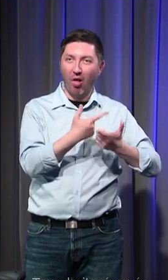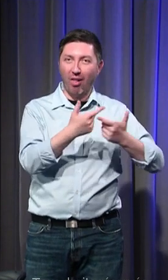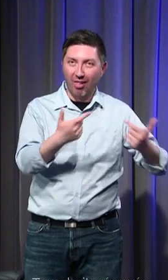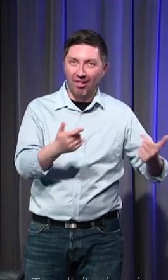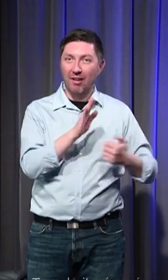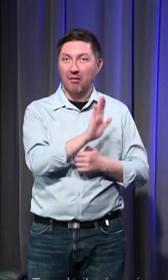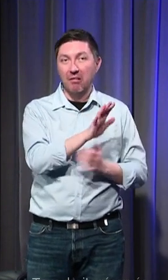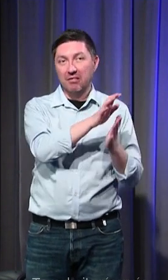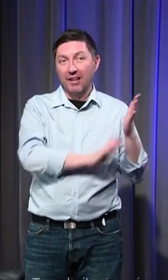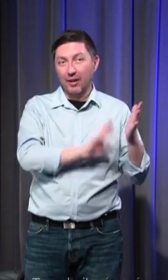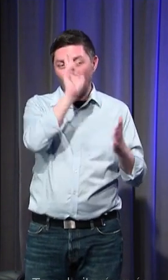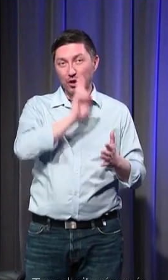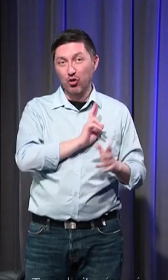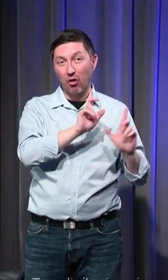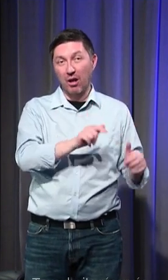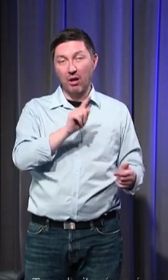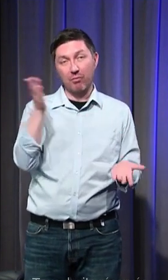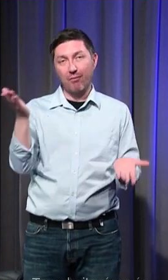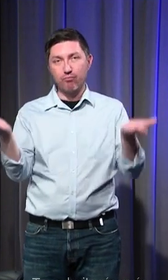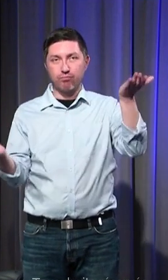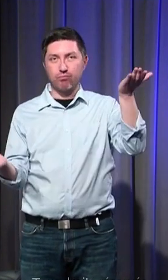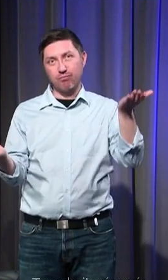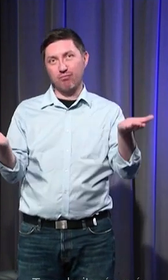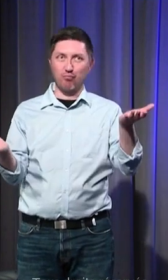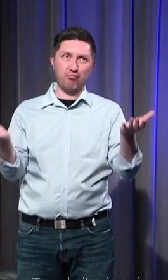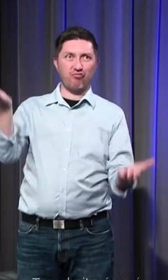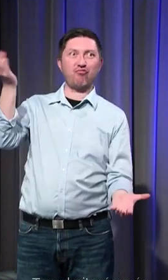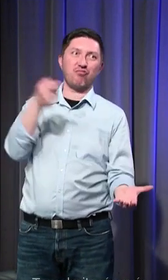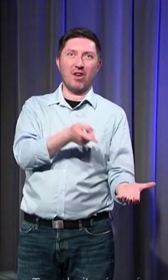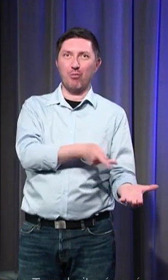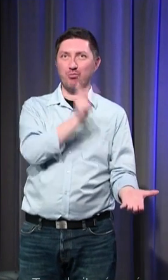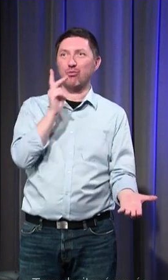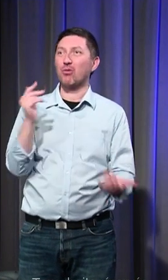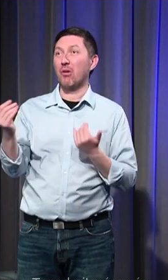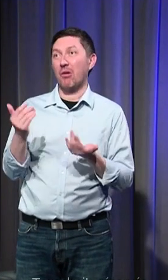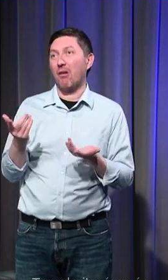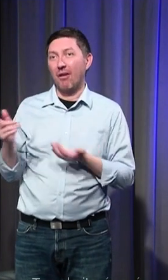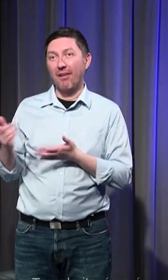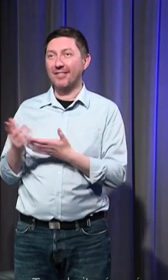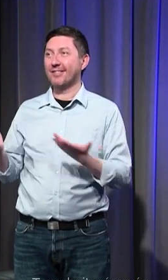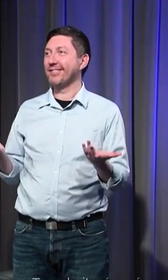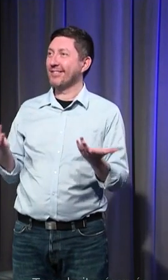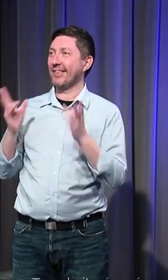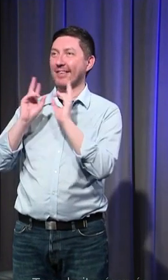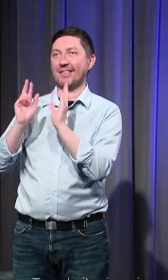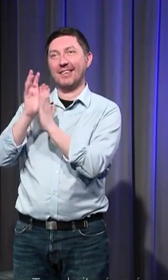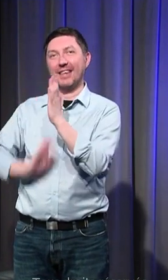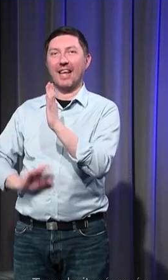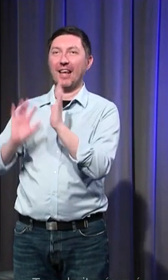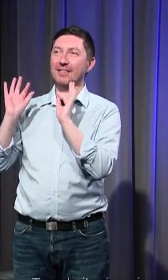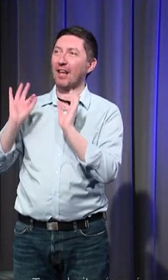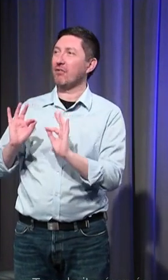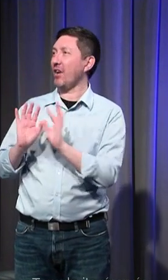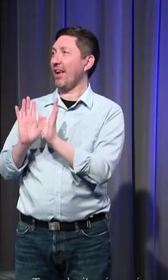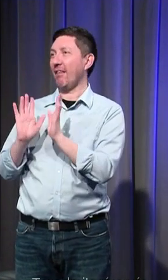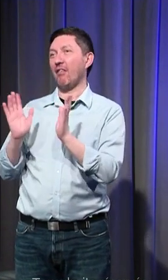il y a une forme de déséquilibre quand même qui vient de la nature de nos sources et lorsqu'on enclenche